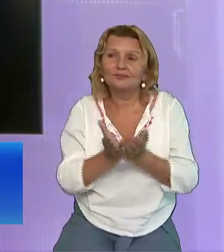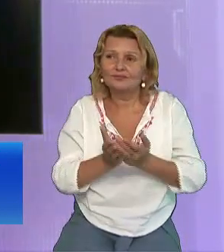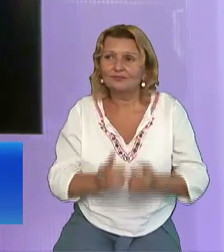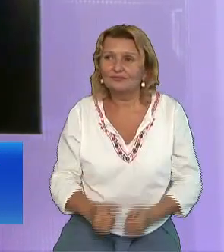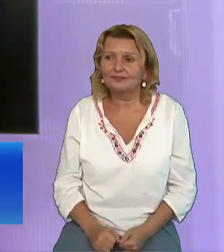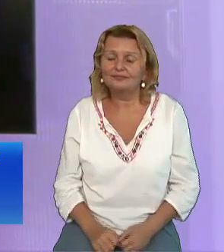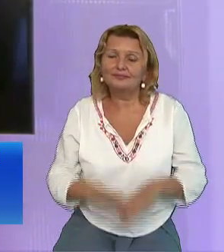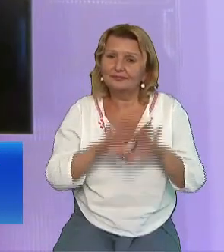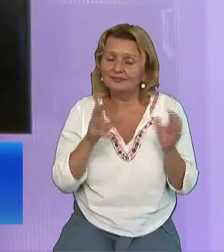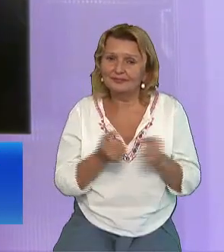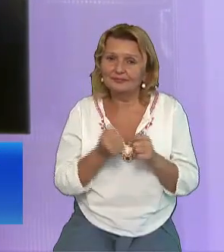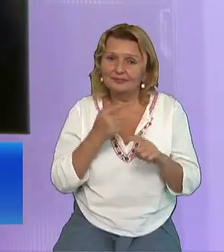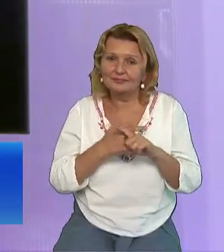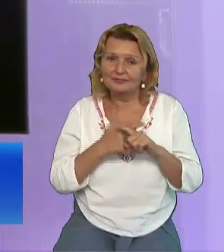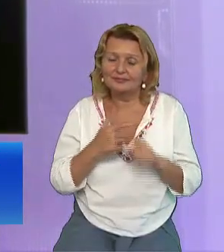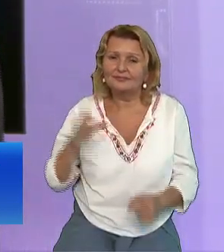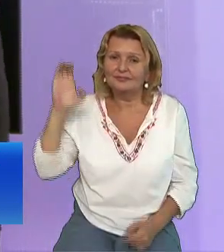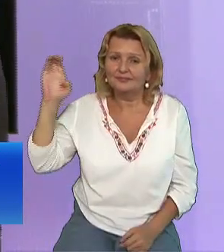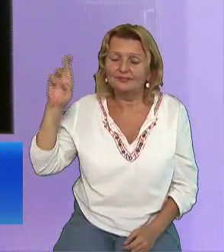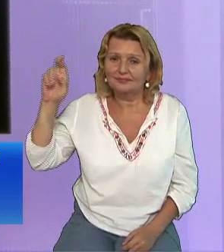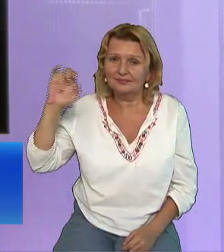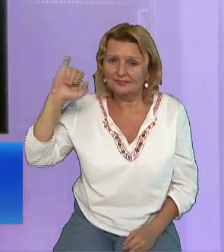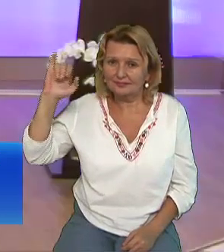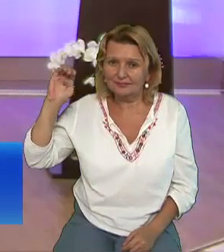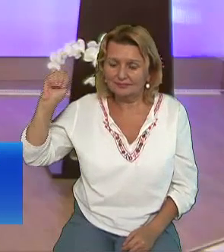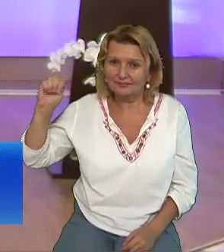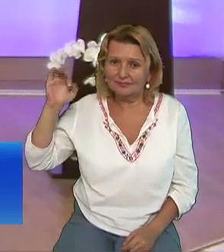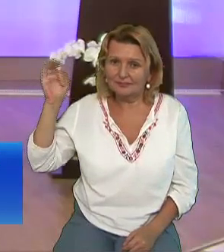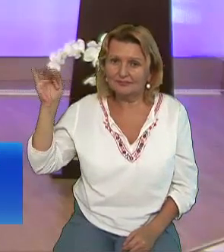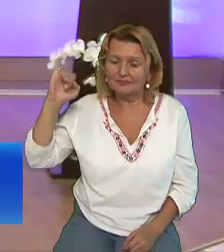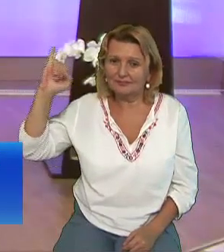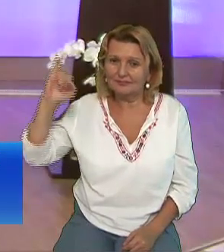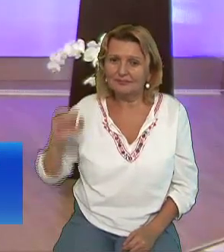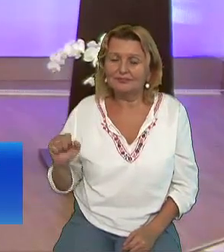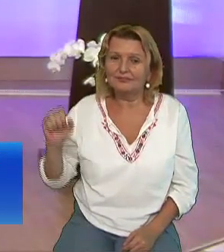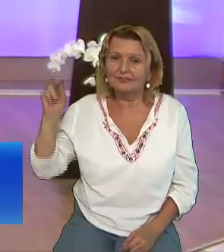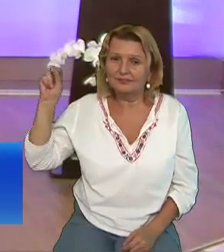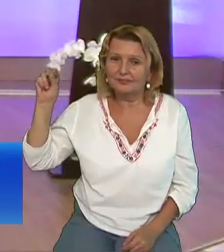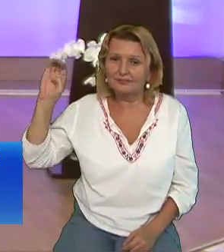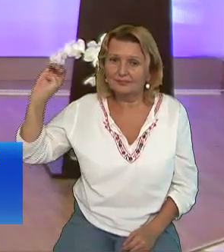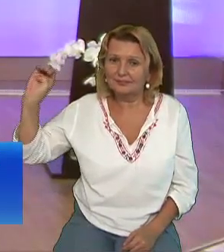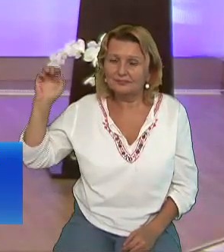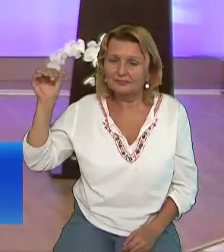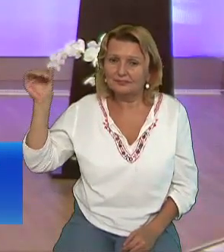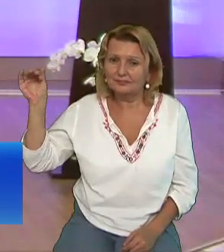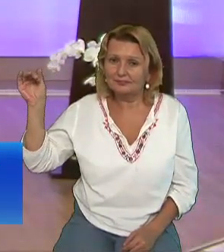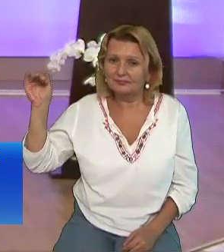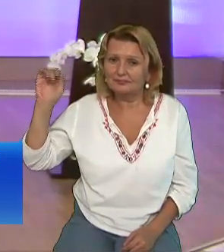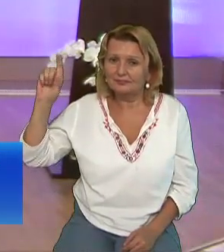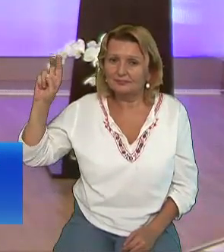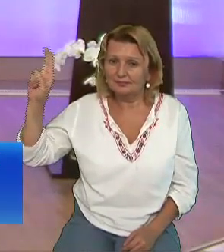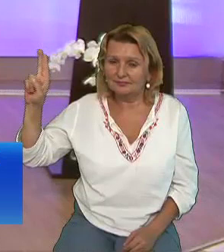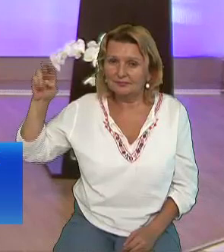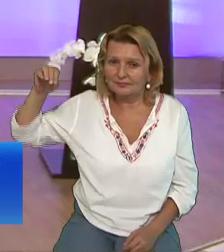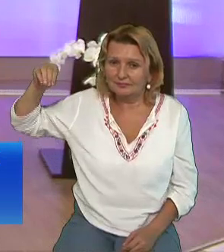Vom cânta o piesă Profit de faptul că Cristi este aici Să cântăm o piesă Care ne pune pe gânduri Te rog Cristi,